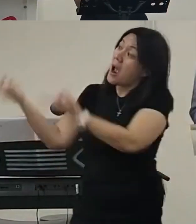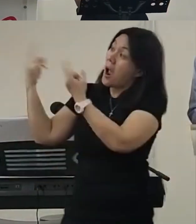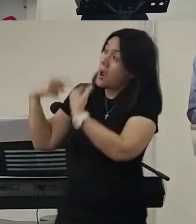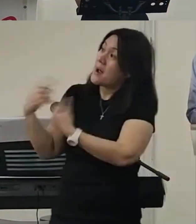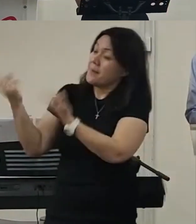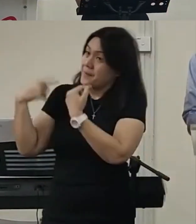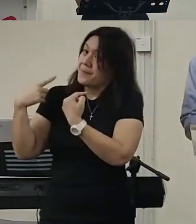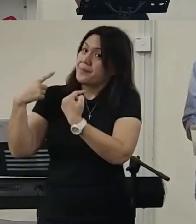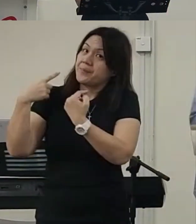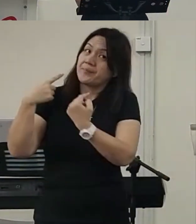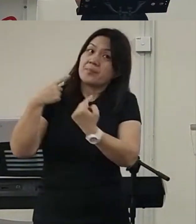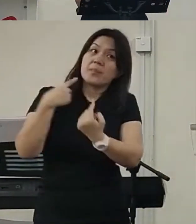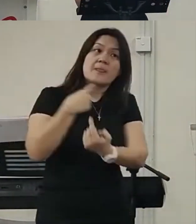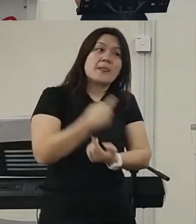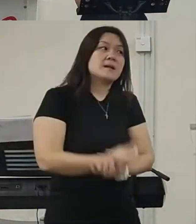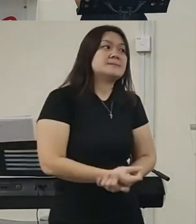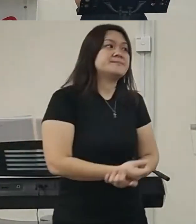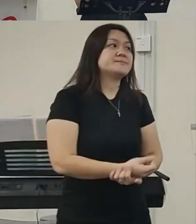我没有告诉他我没有跟他分享